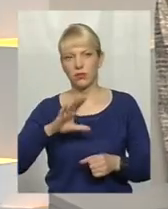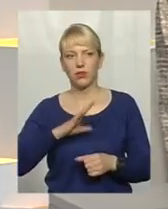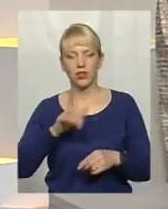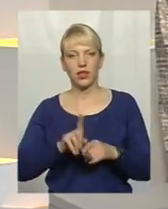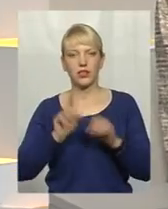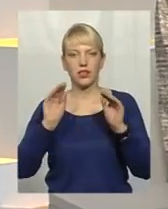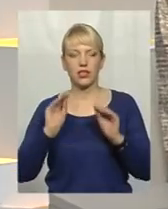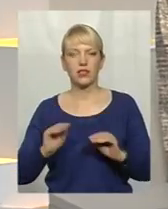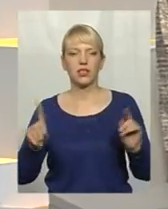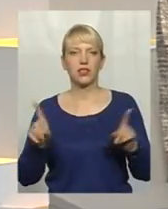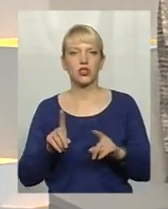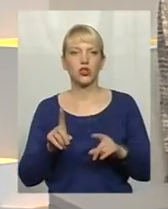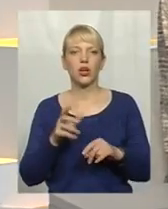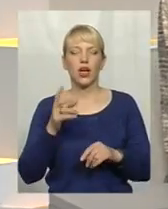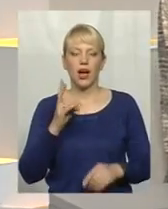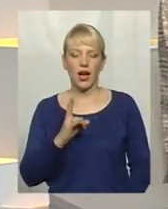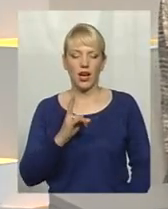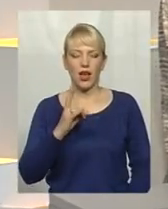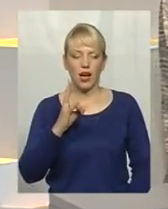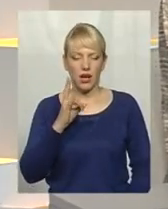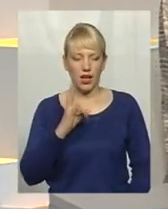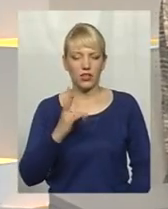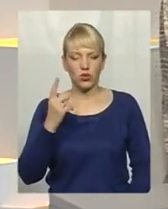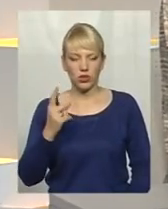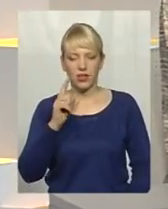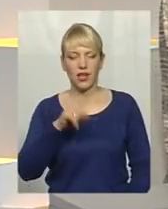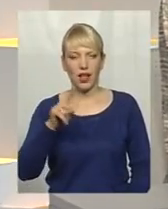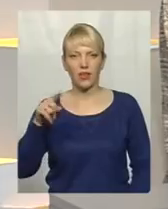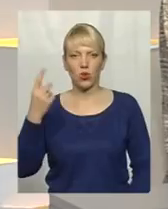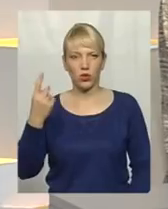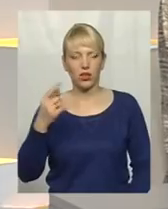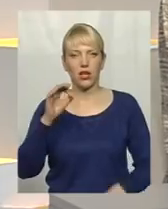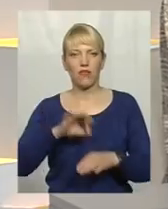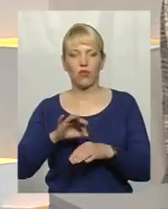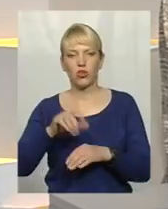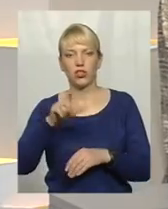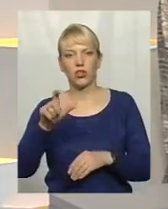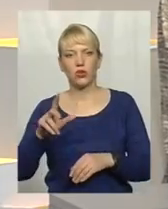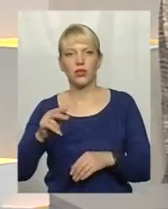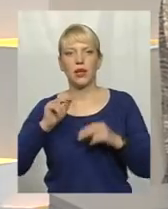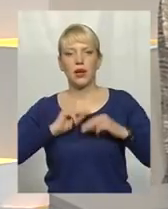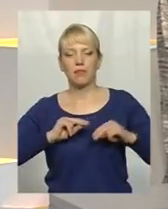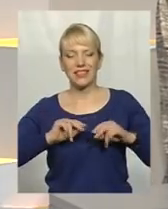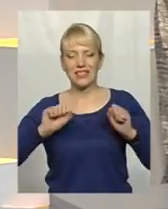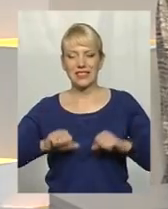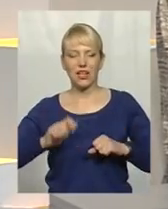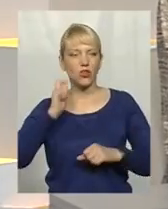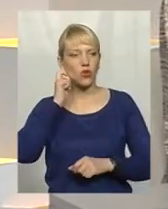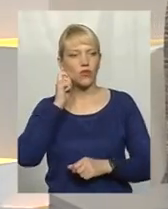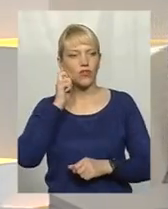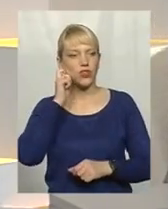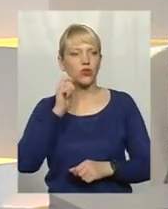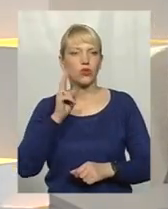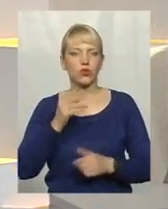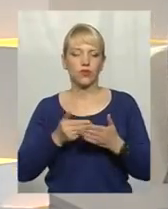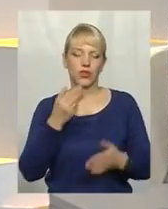статистика, що саме на той аж 1Н1 хворіли люди працездатного віку, які, скажімо